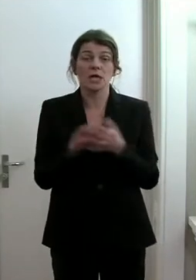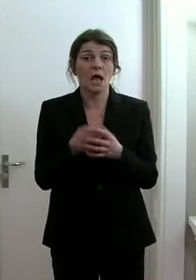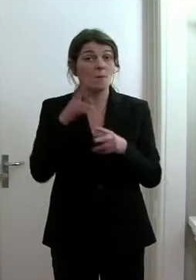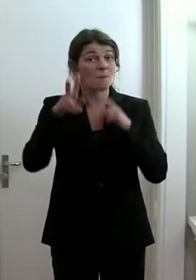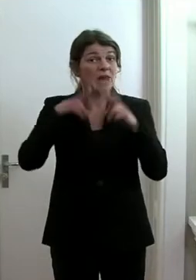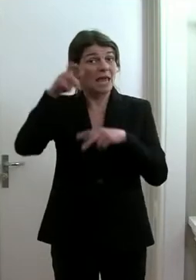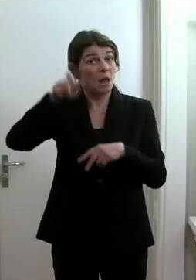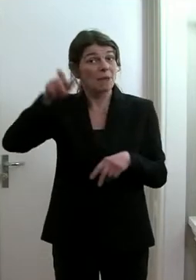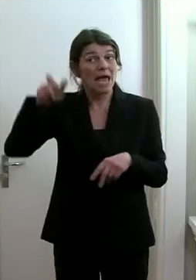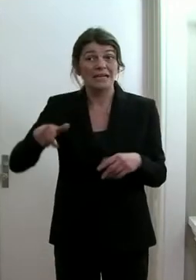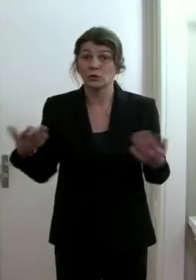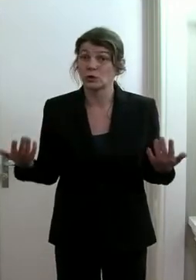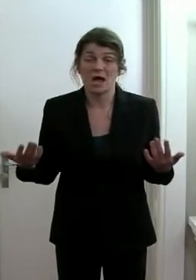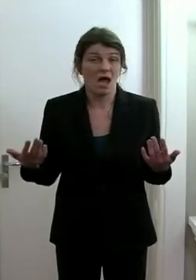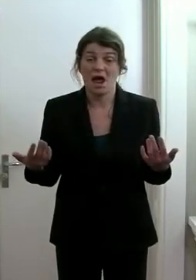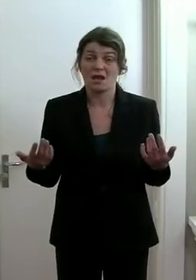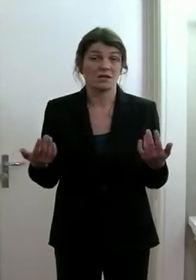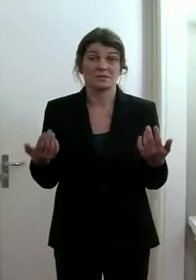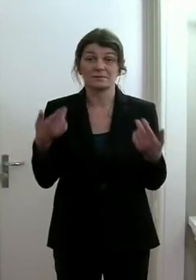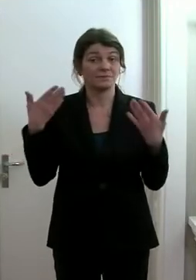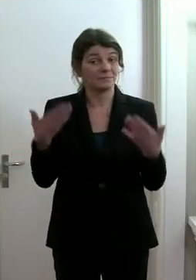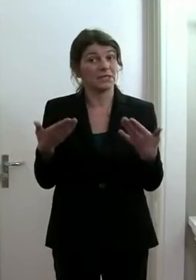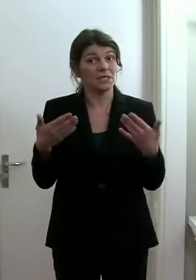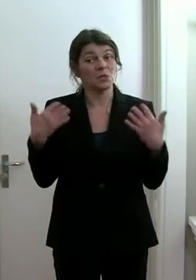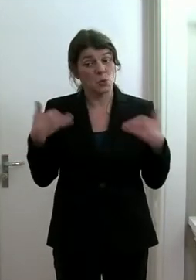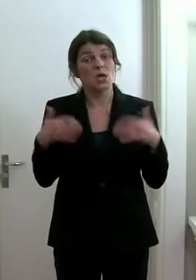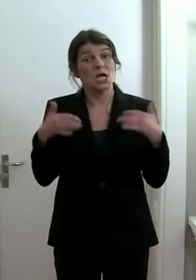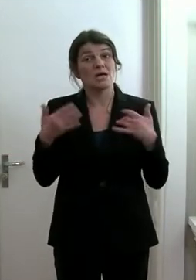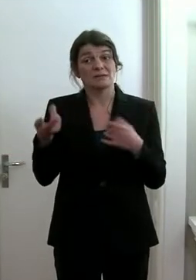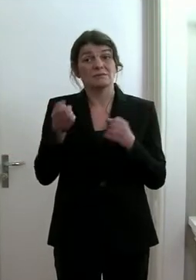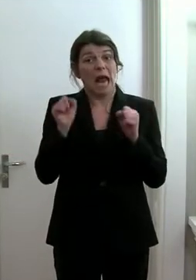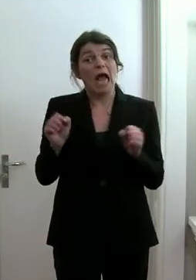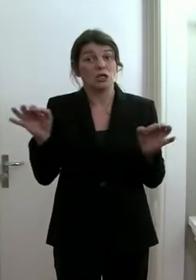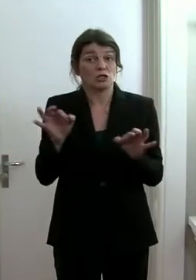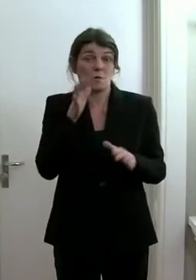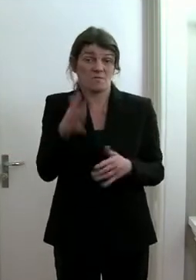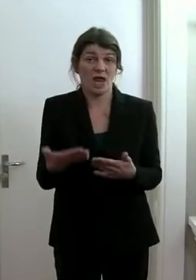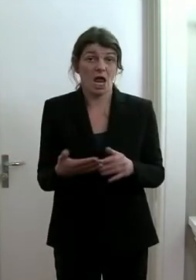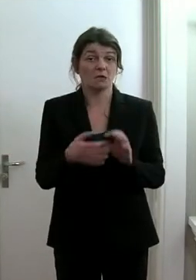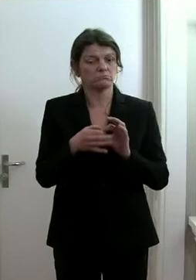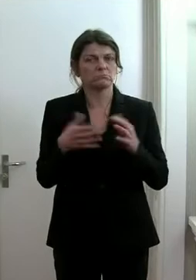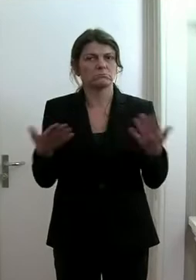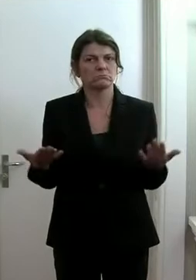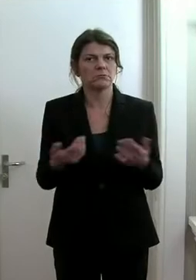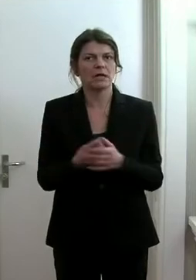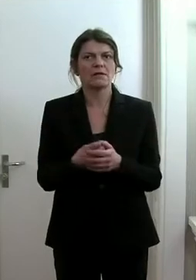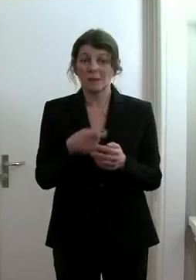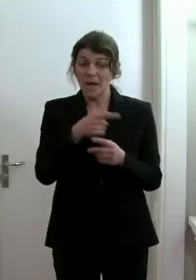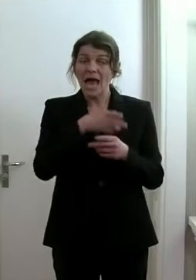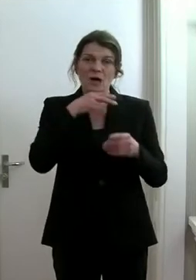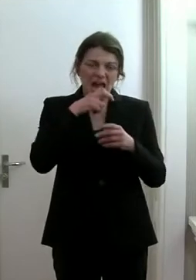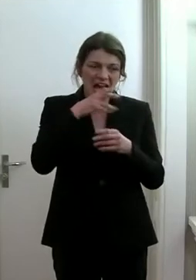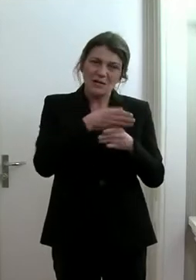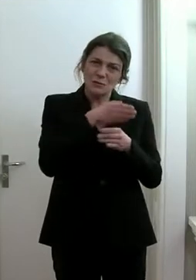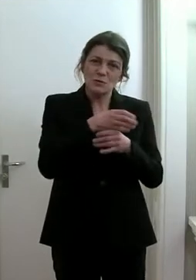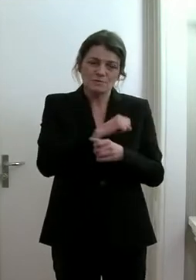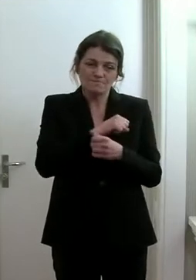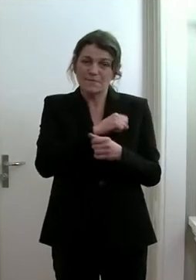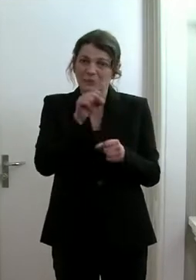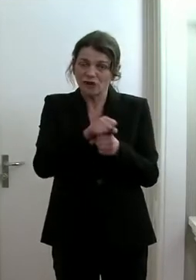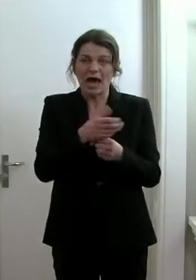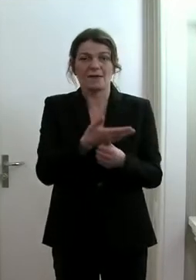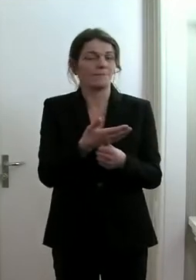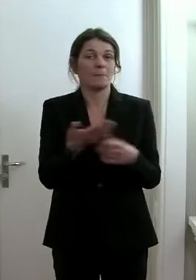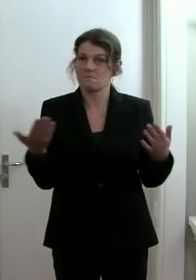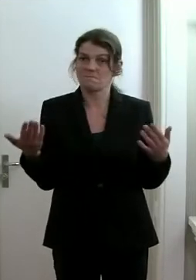Pflegepersonal, können sich letztlich sehr dramatisch in Bezug auf die Durchhaltefähigkeit auswirken.